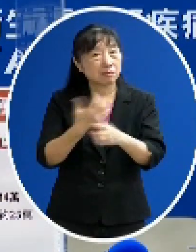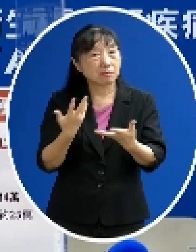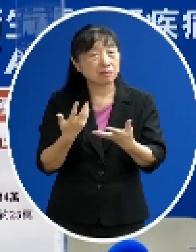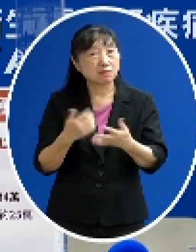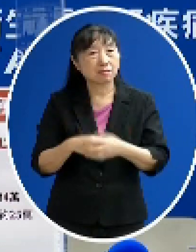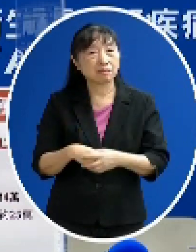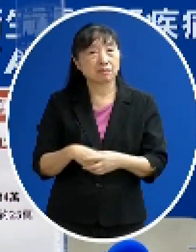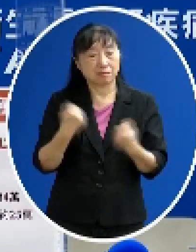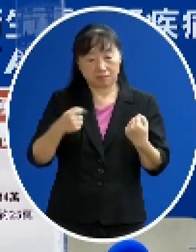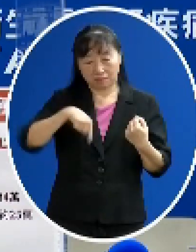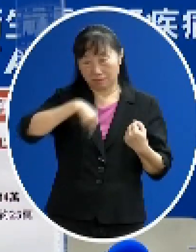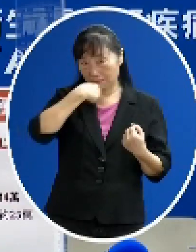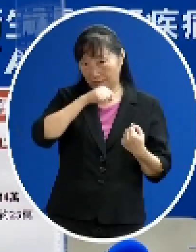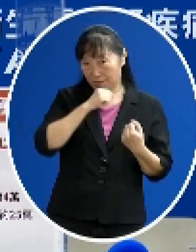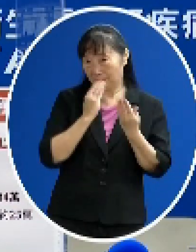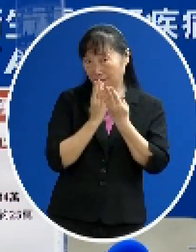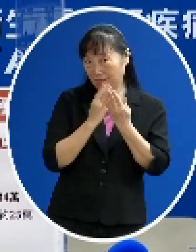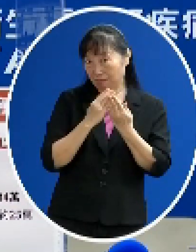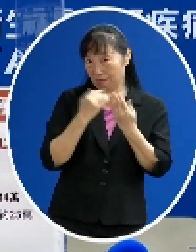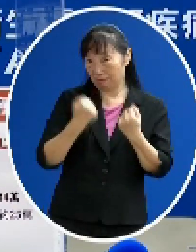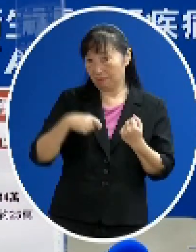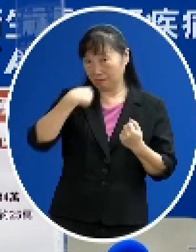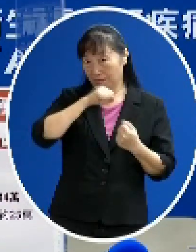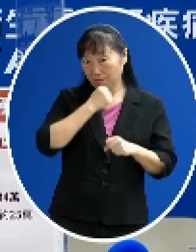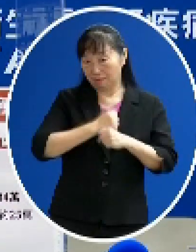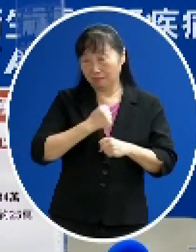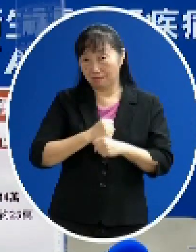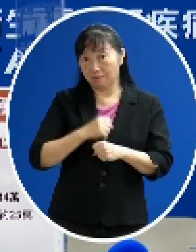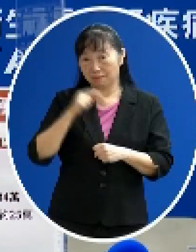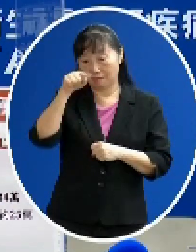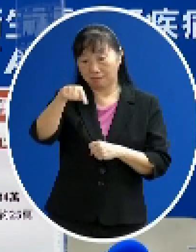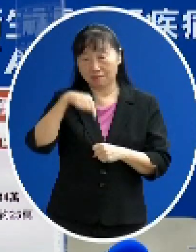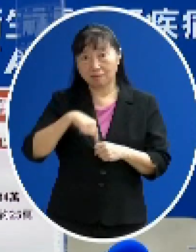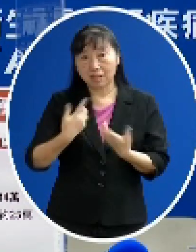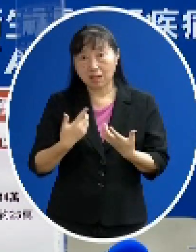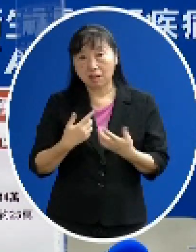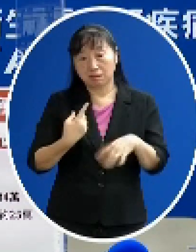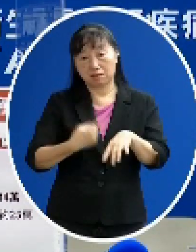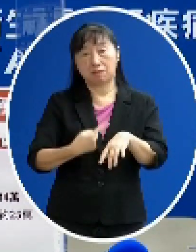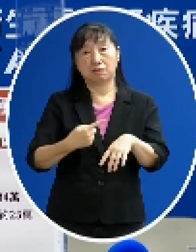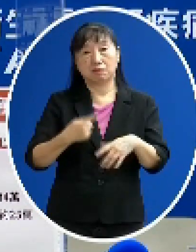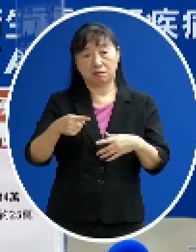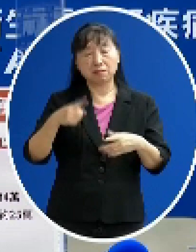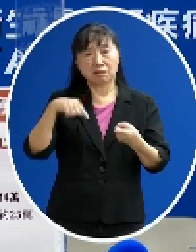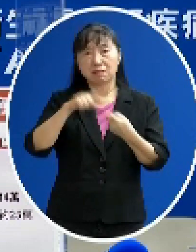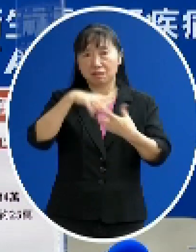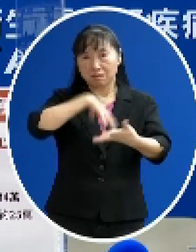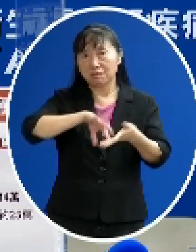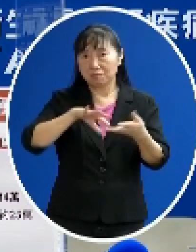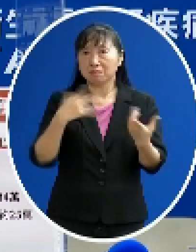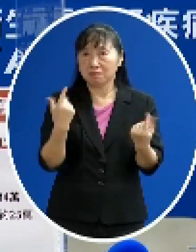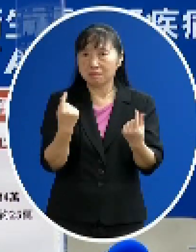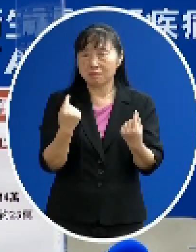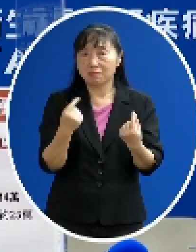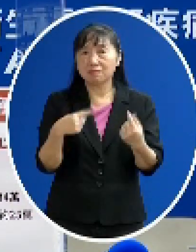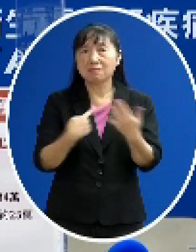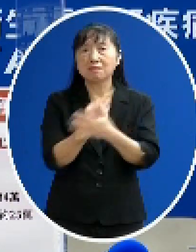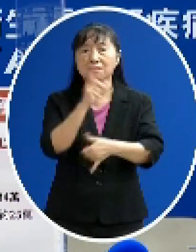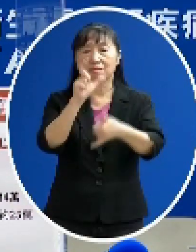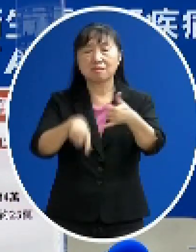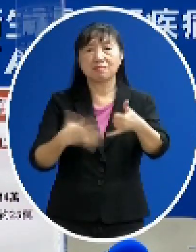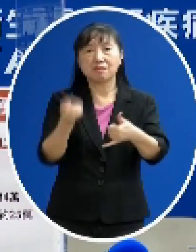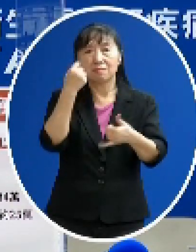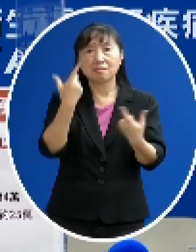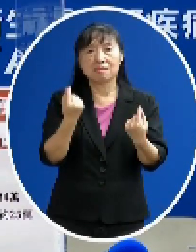跟在台讀書 跟在台工作其實他性質是一樣的 就對於個人的權益是